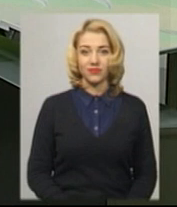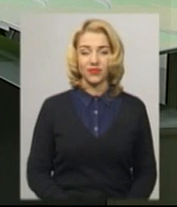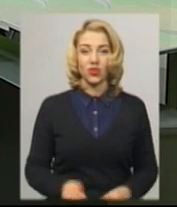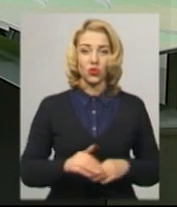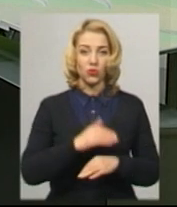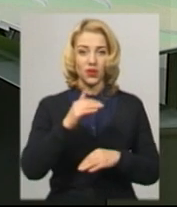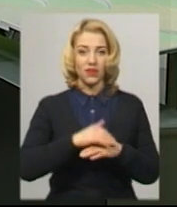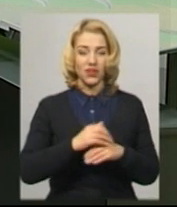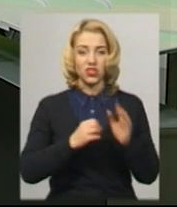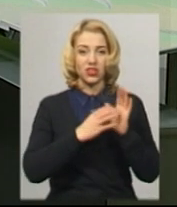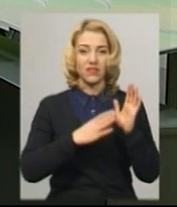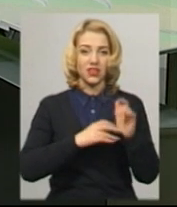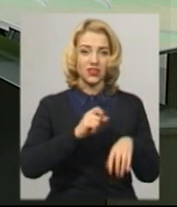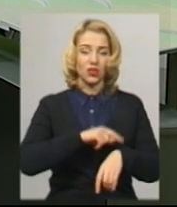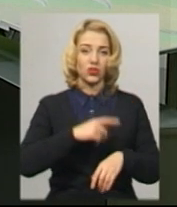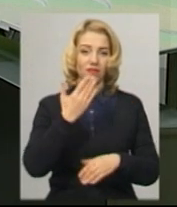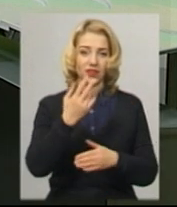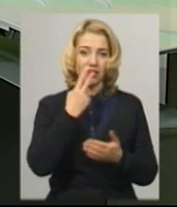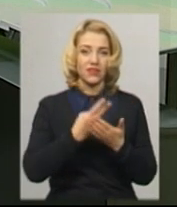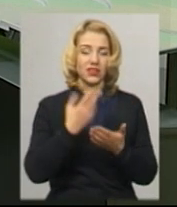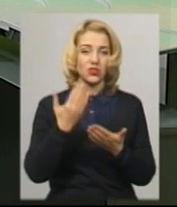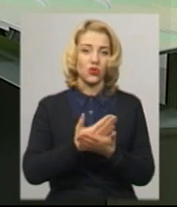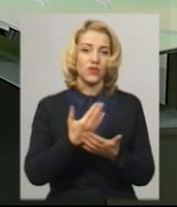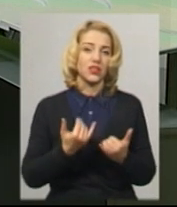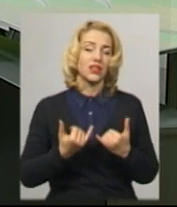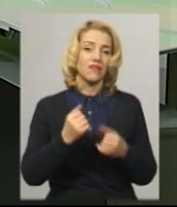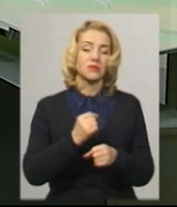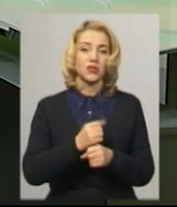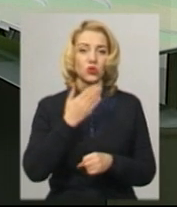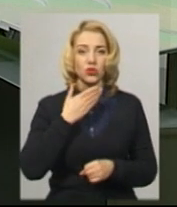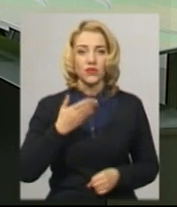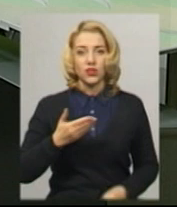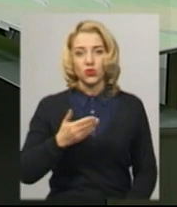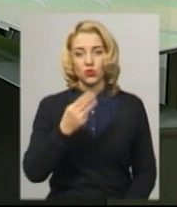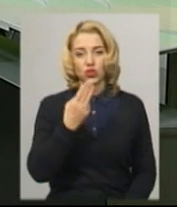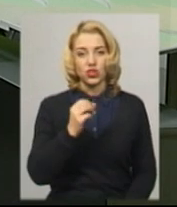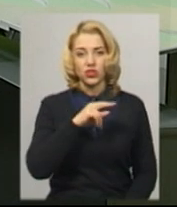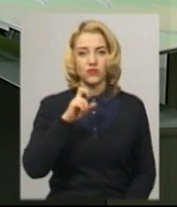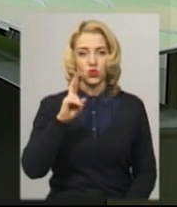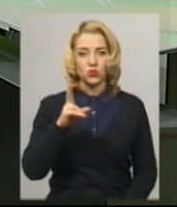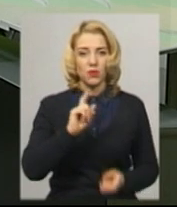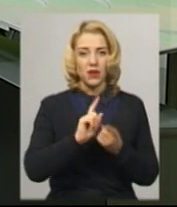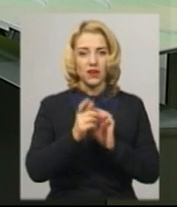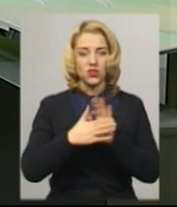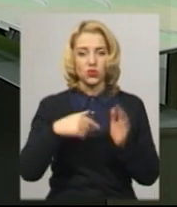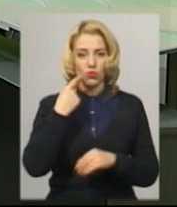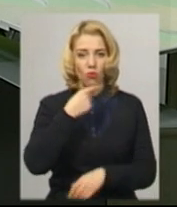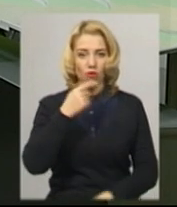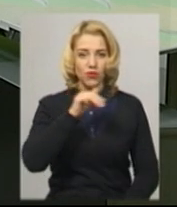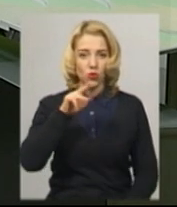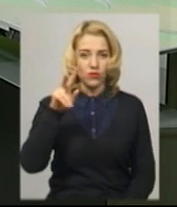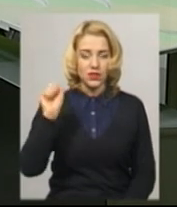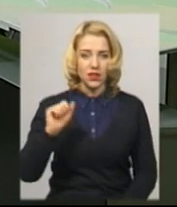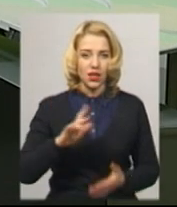Доброго вечора, 19.00 на годиннику, ви дивитесь новини. У студії для вас працює ведуча Катерина Шевчук, на жесту умову перекладає Оксана Фіновська.